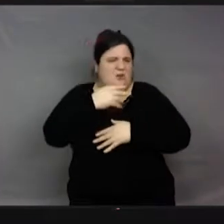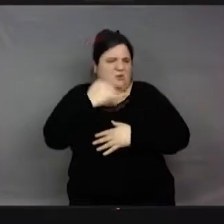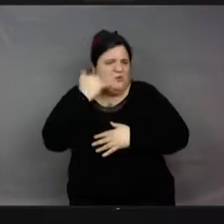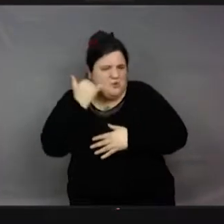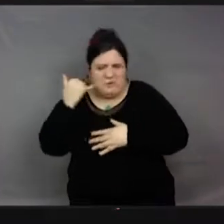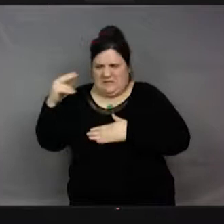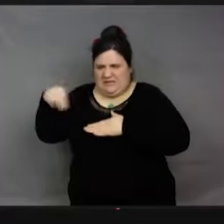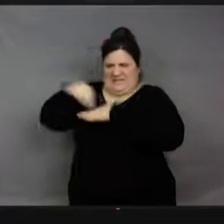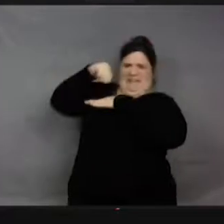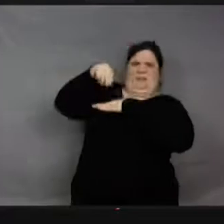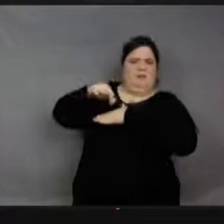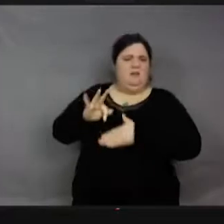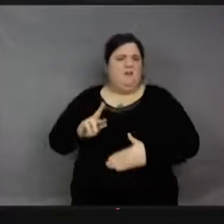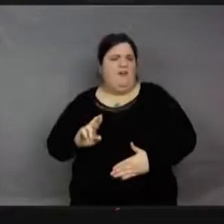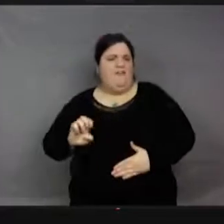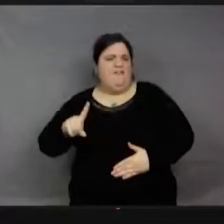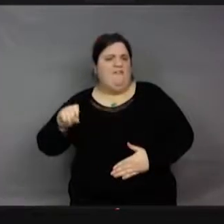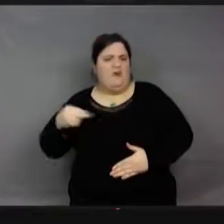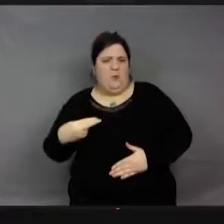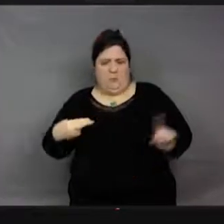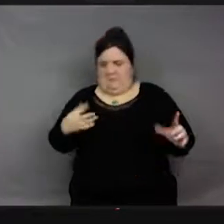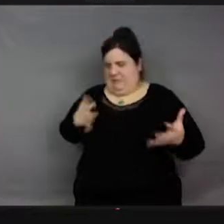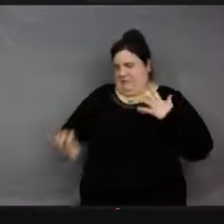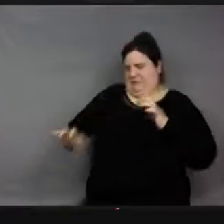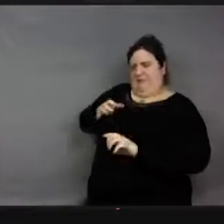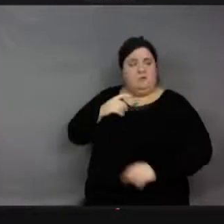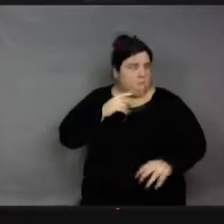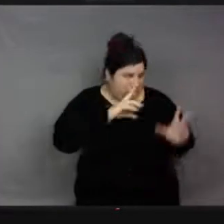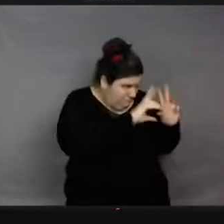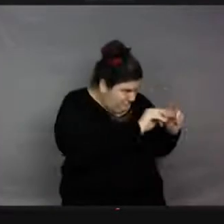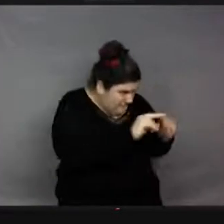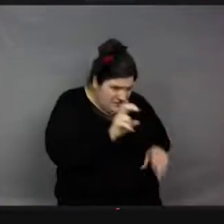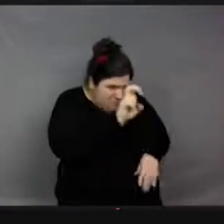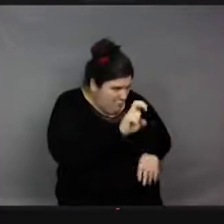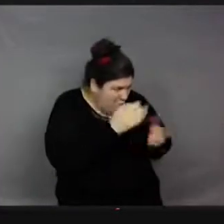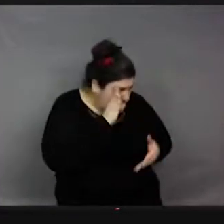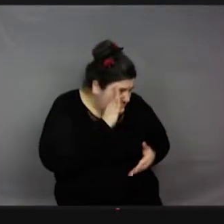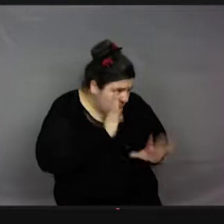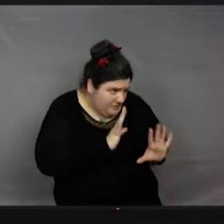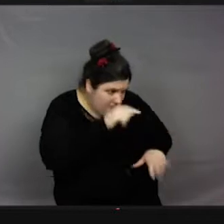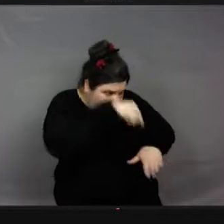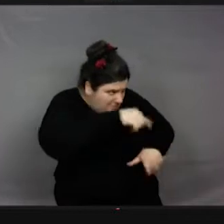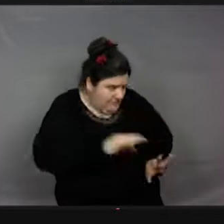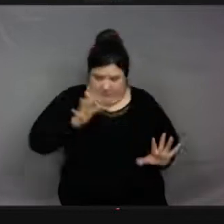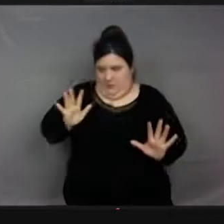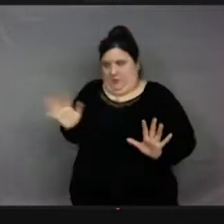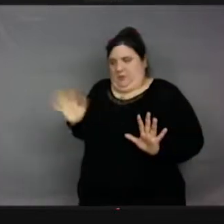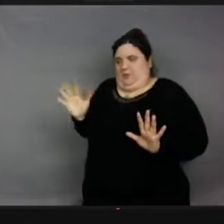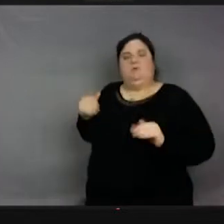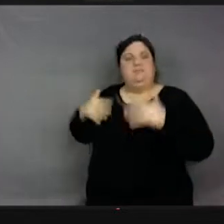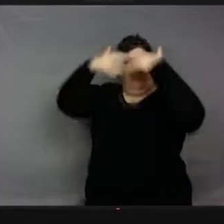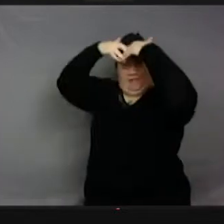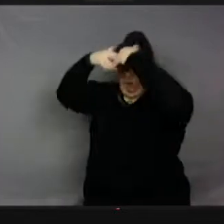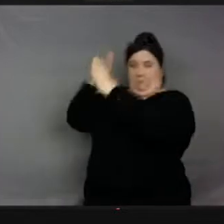mouche, donc c'est un insecte inoffensif, c'est très difficile. voyez, notre cerveau vraiment nous bloque. Et ça, c'est connu pour ça en